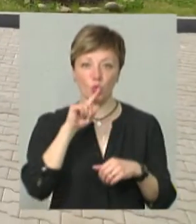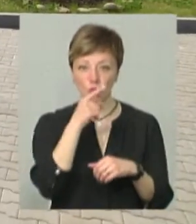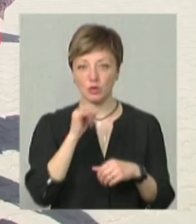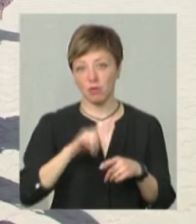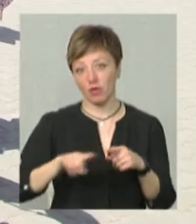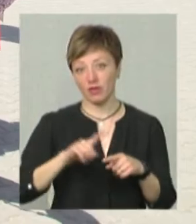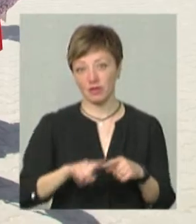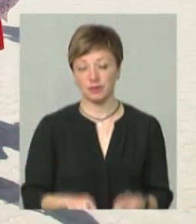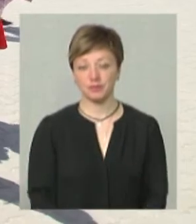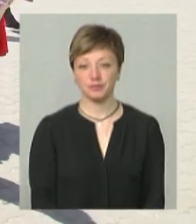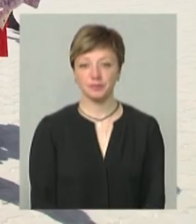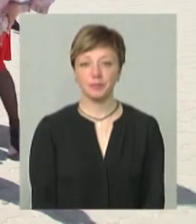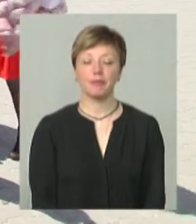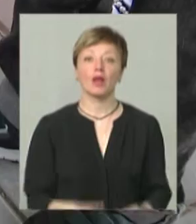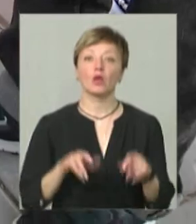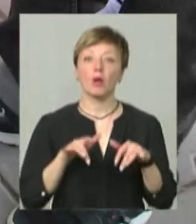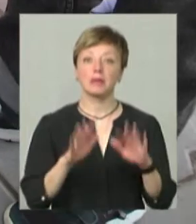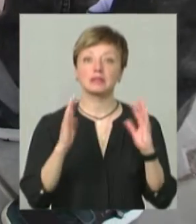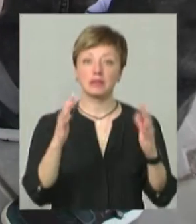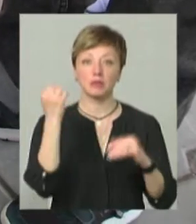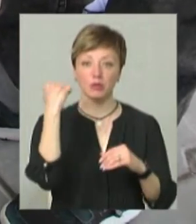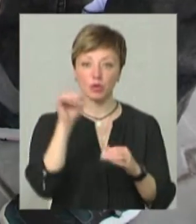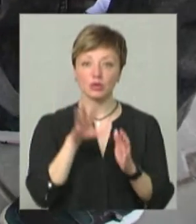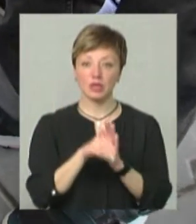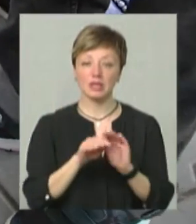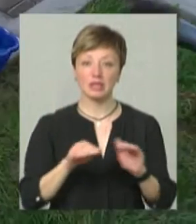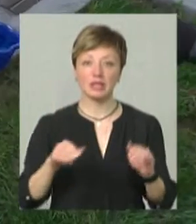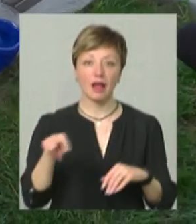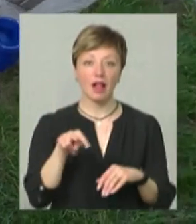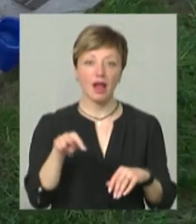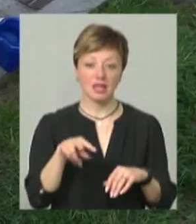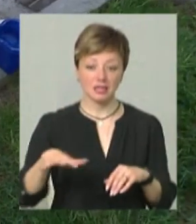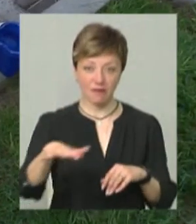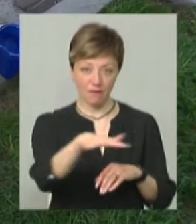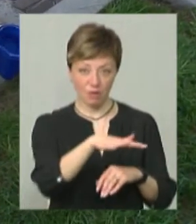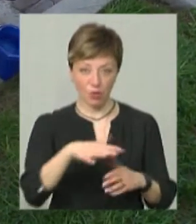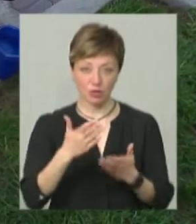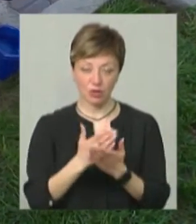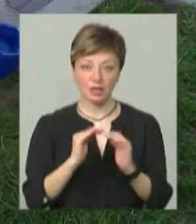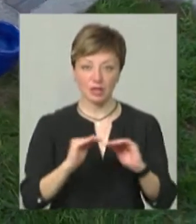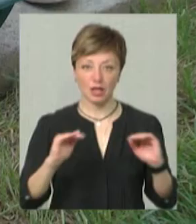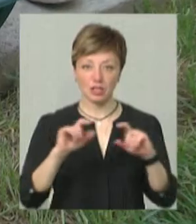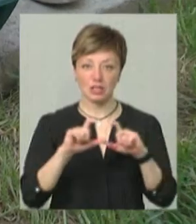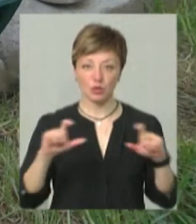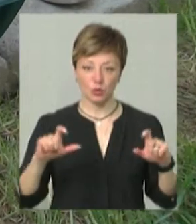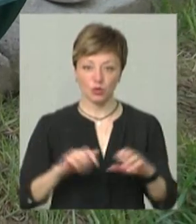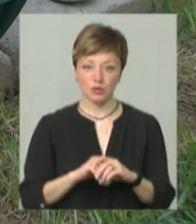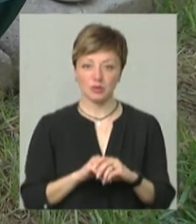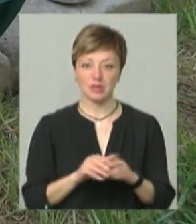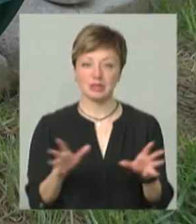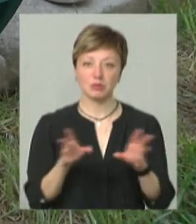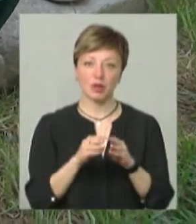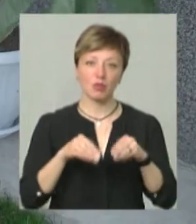морквинки. До компанії «Сади перемоги» доєдналися і діти з мікрорайону Лезново, де розташований дитячий садочок-соколядко. Спільно